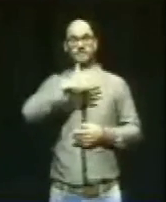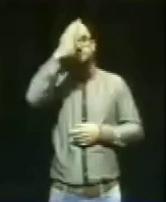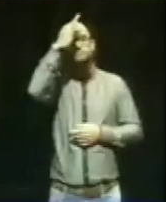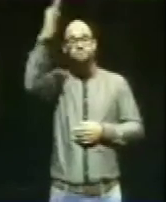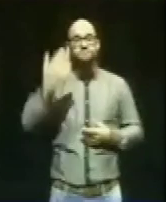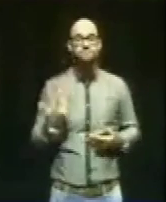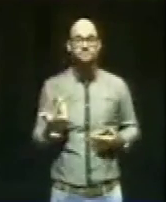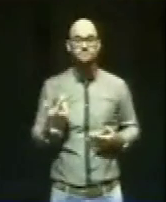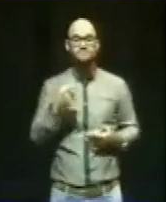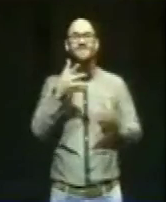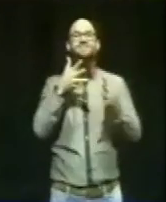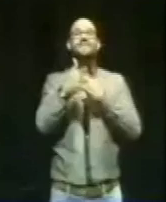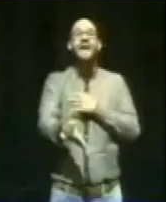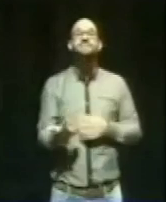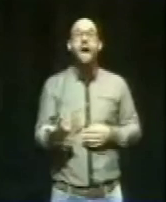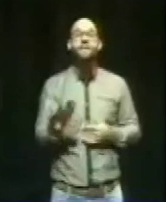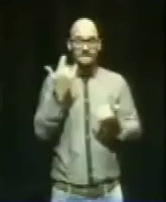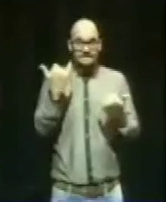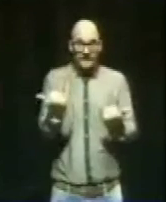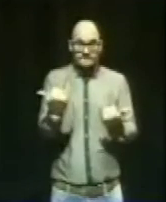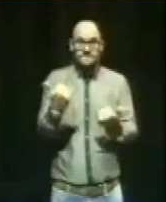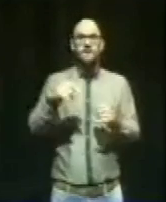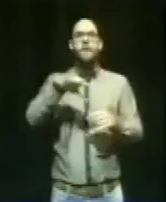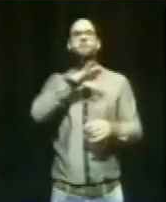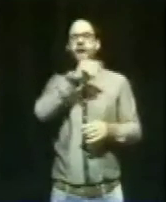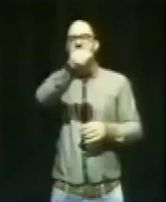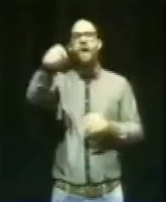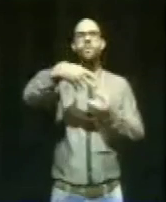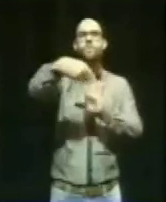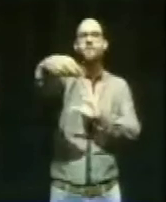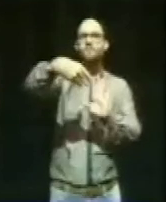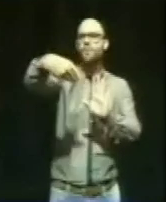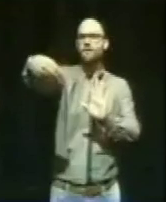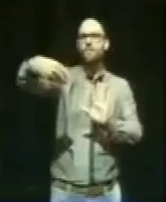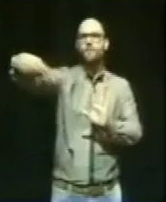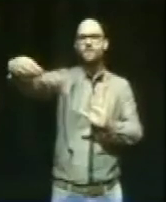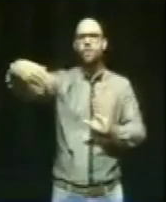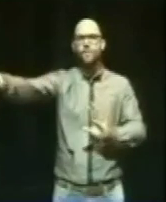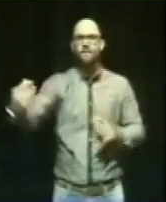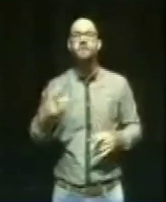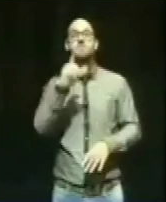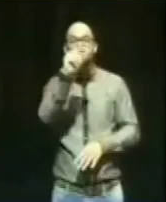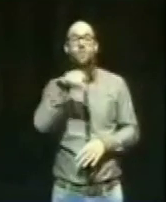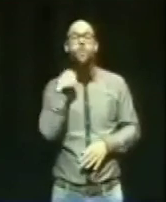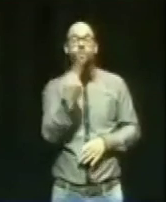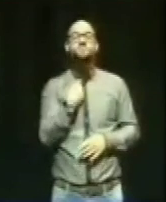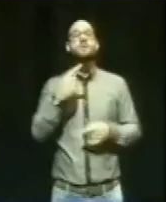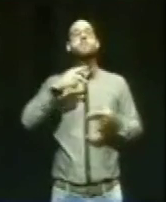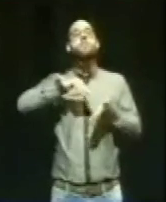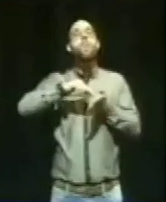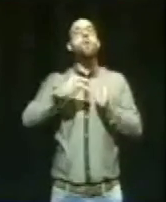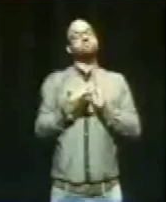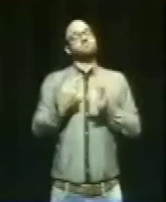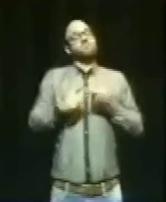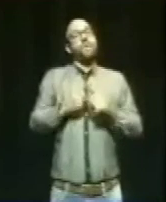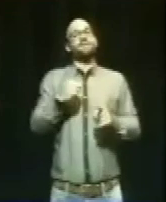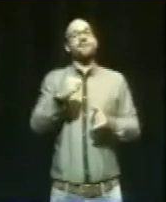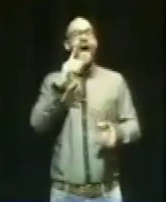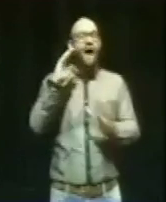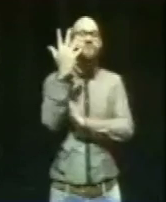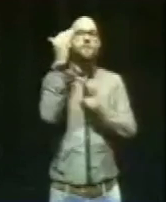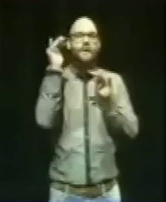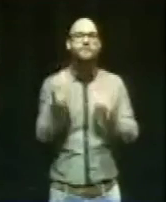Wir machen also erfolgreich Politik. Mit diesen Fünden müssen wir wuchern. Wir sind